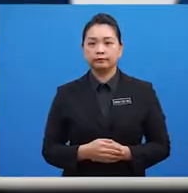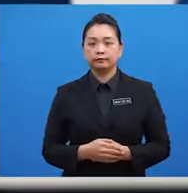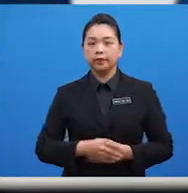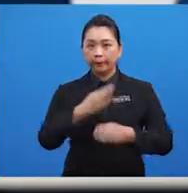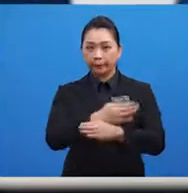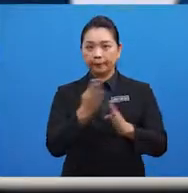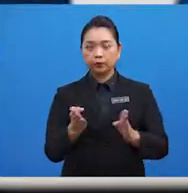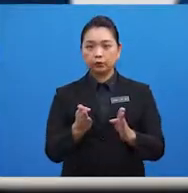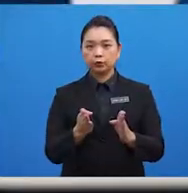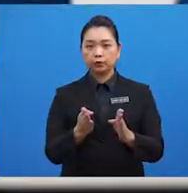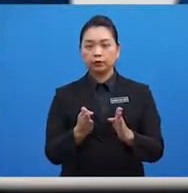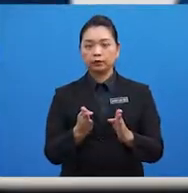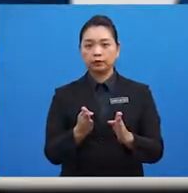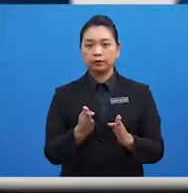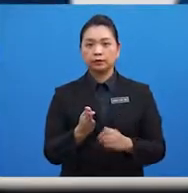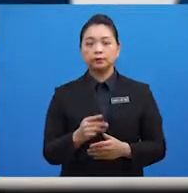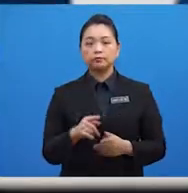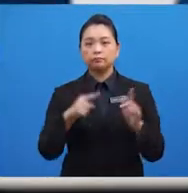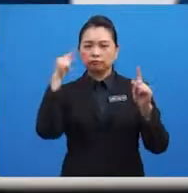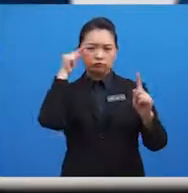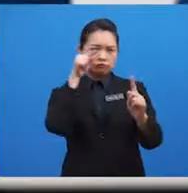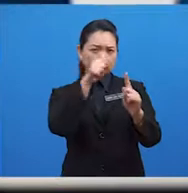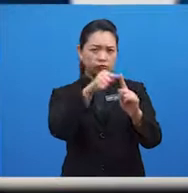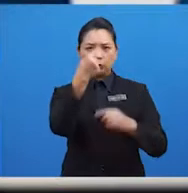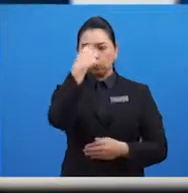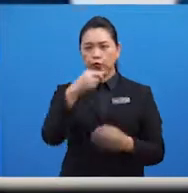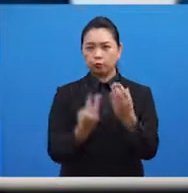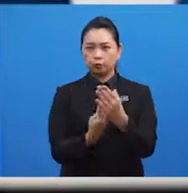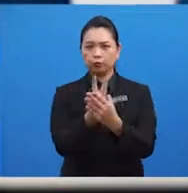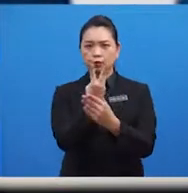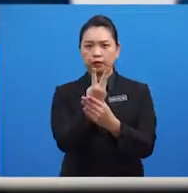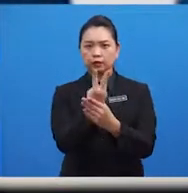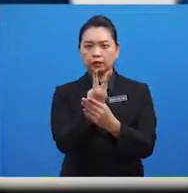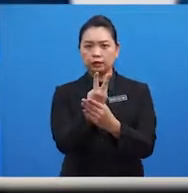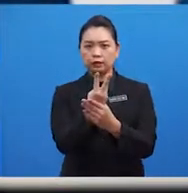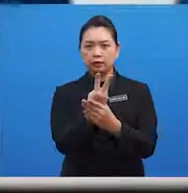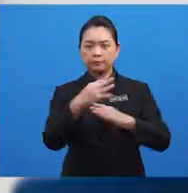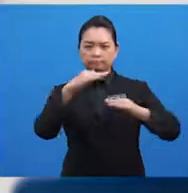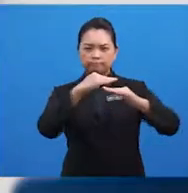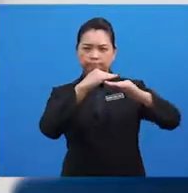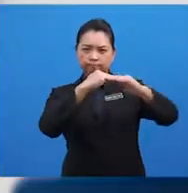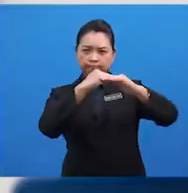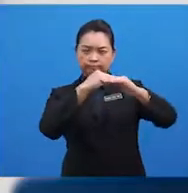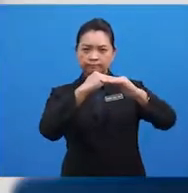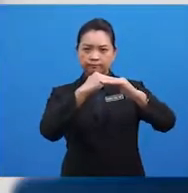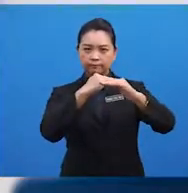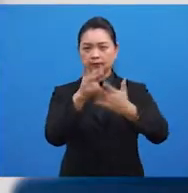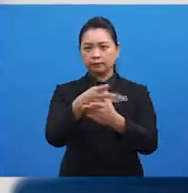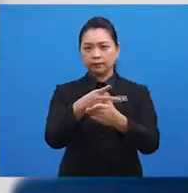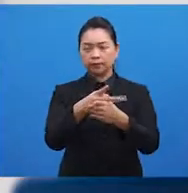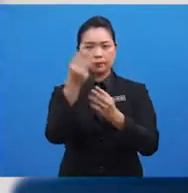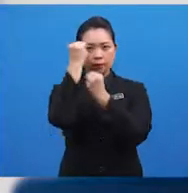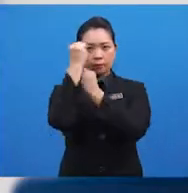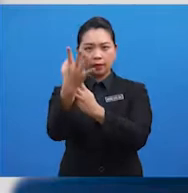Pembentukan Komuniti ini bertujuan untuk mewujudkan kestabilan, perkongsian